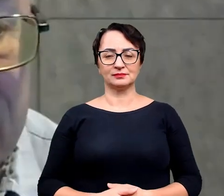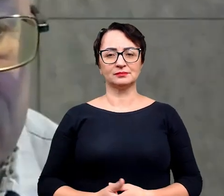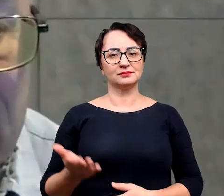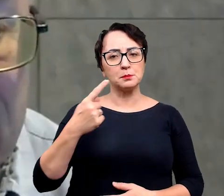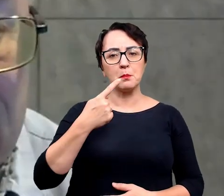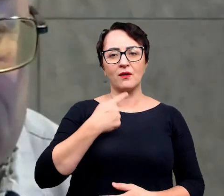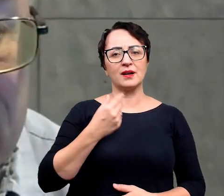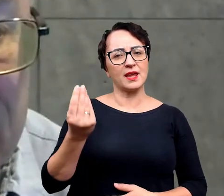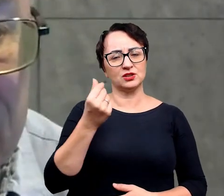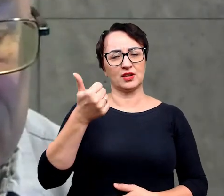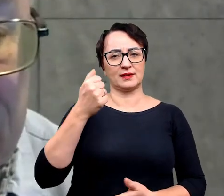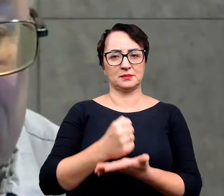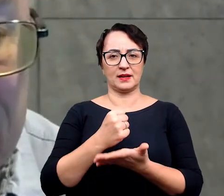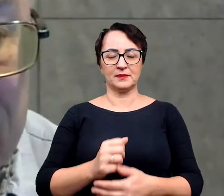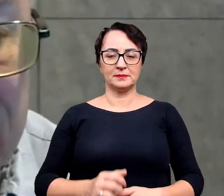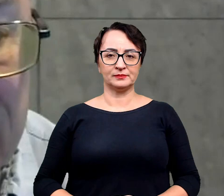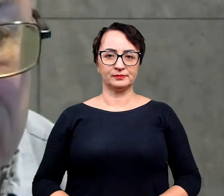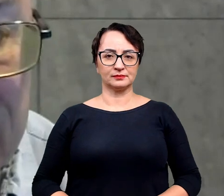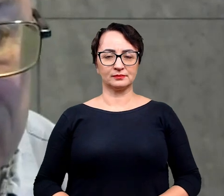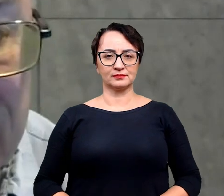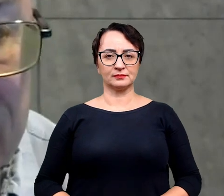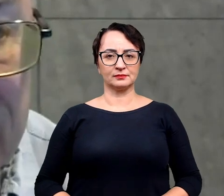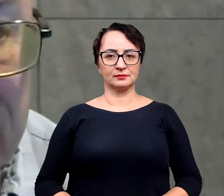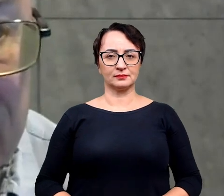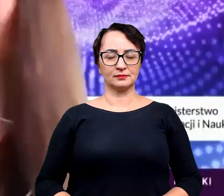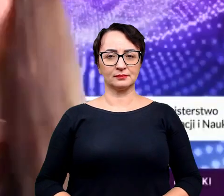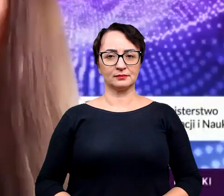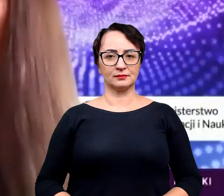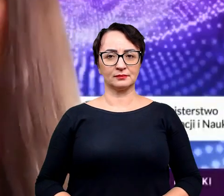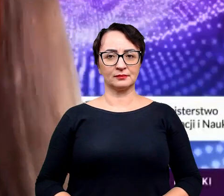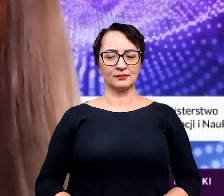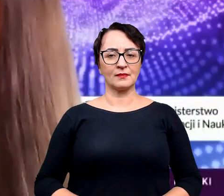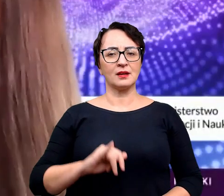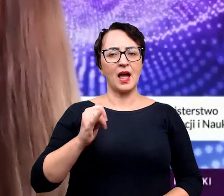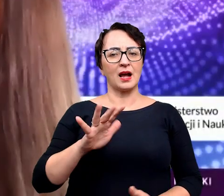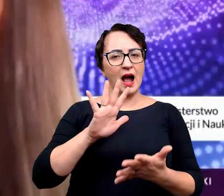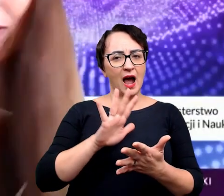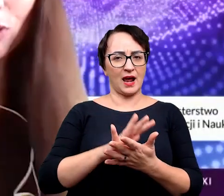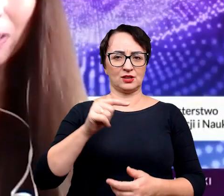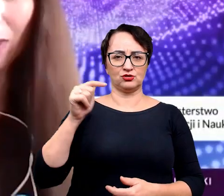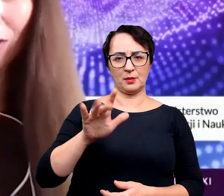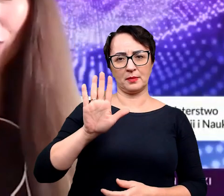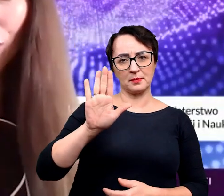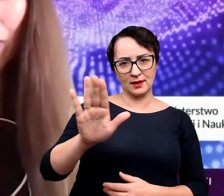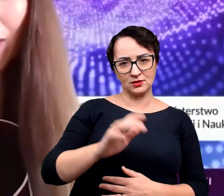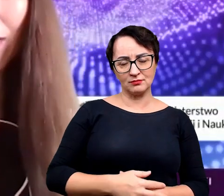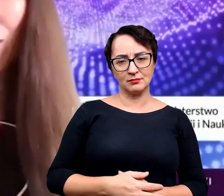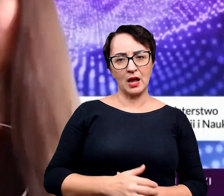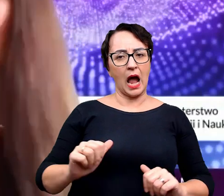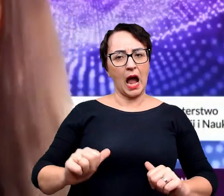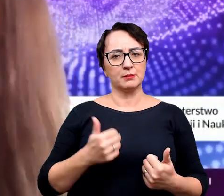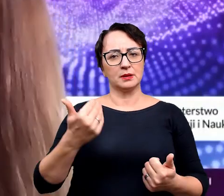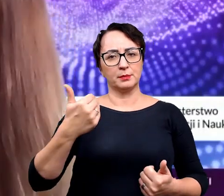powiedz mi jeszcze jedną rzecz. Powiedz mi, jakim trzeba być, albo jakie cechy charakteru trzeba mieć, żeby